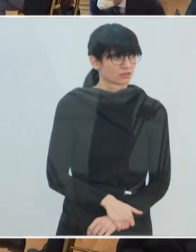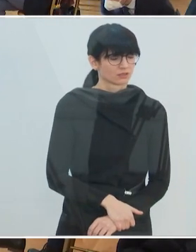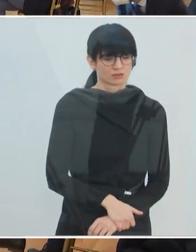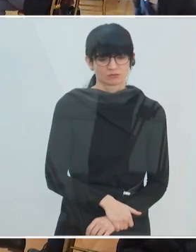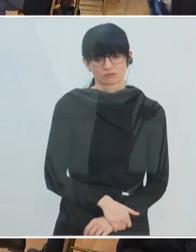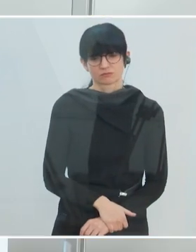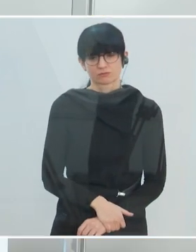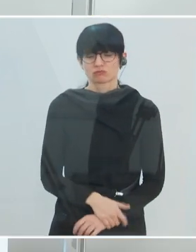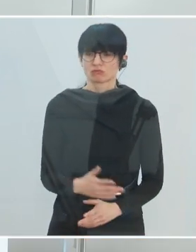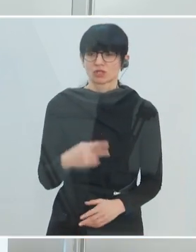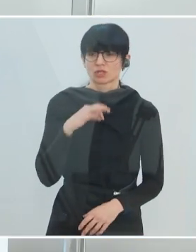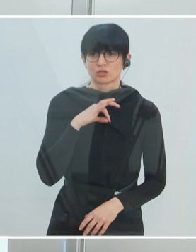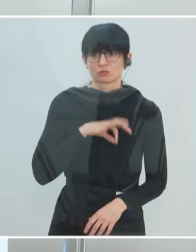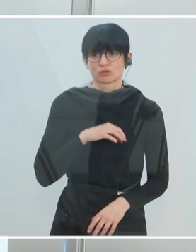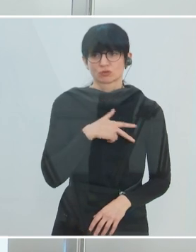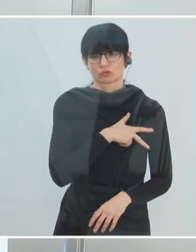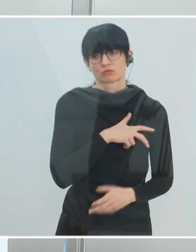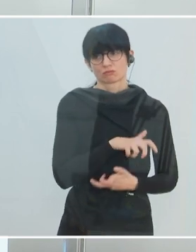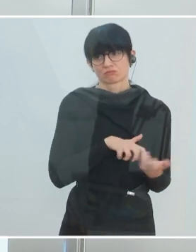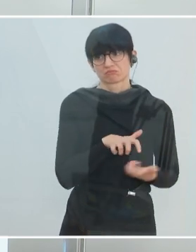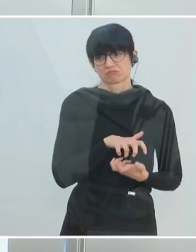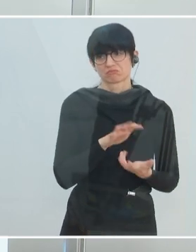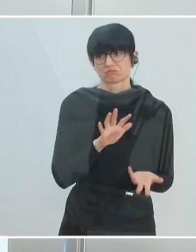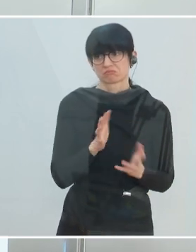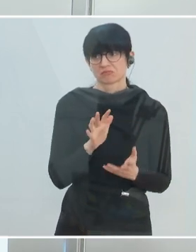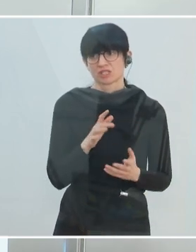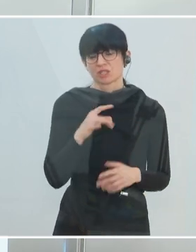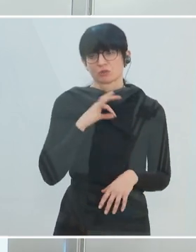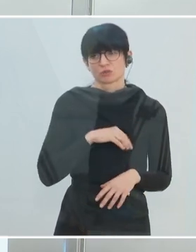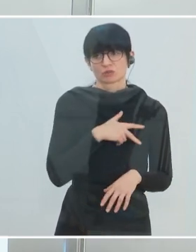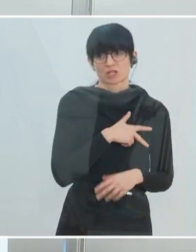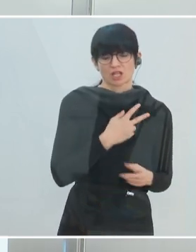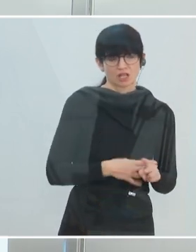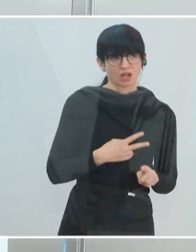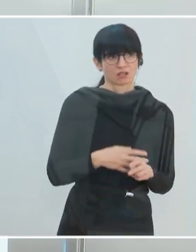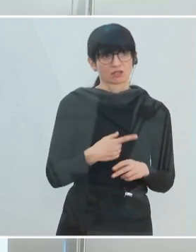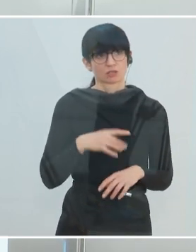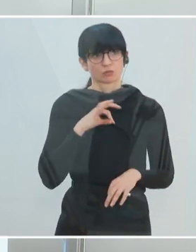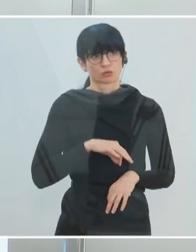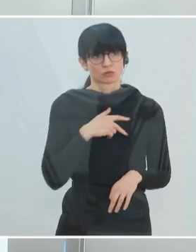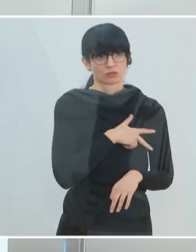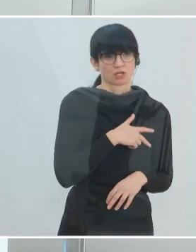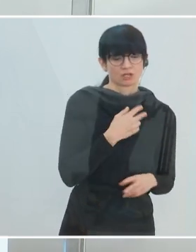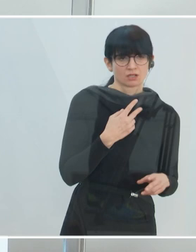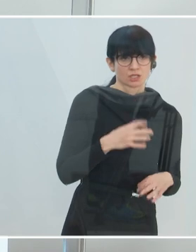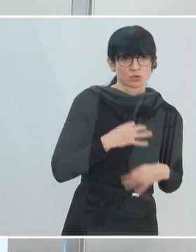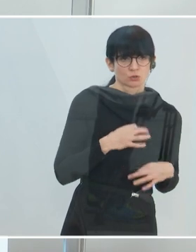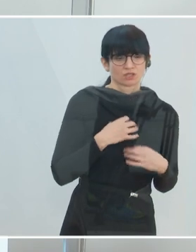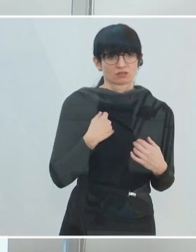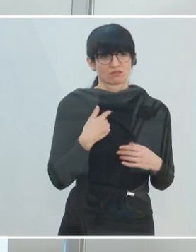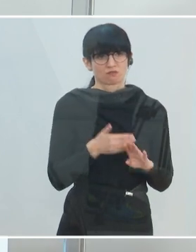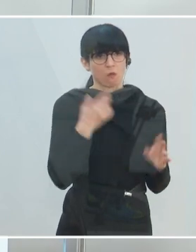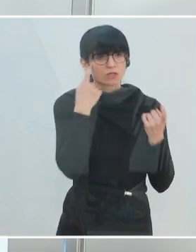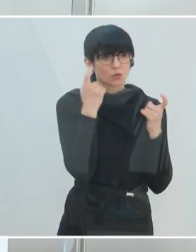Naja, psychosoziale Krise, psychosoziale Erkrankungen, psychosoziale Gesundheit, psychosoziale Vorsorge,